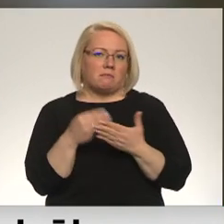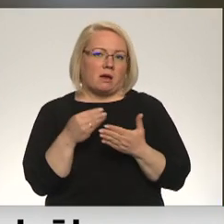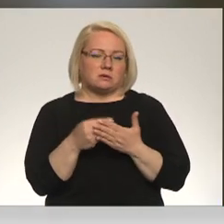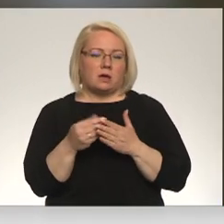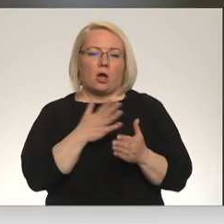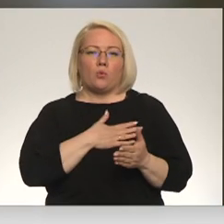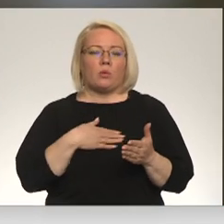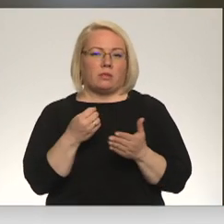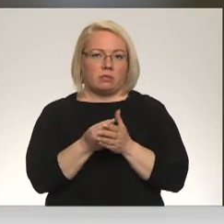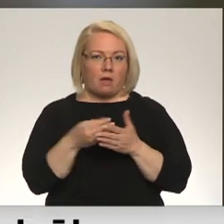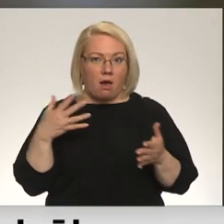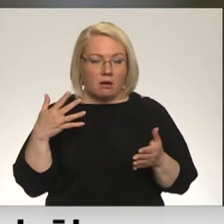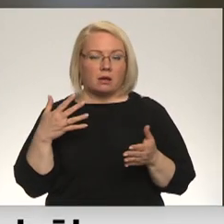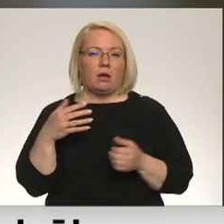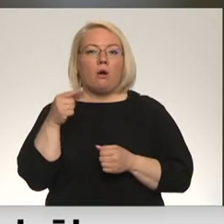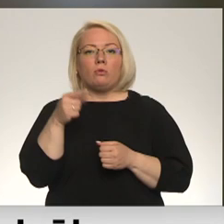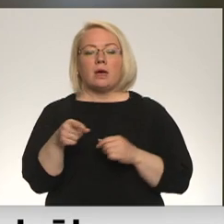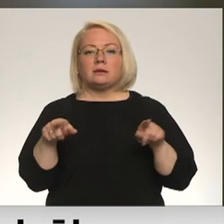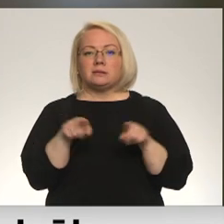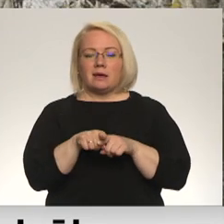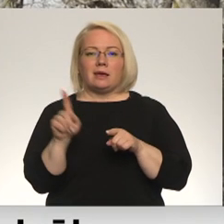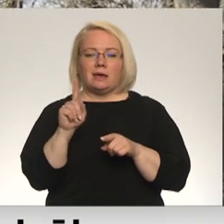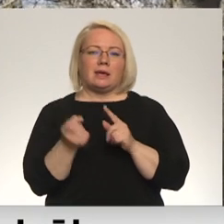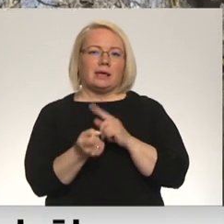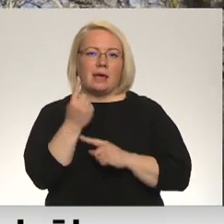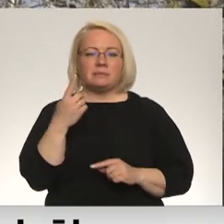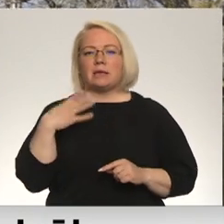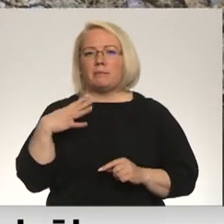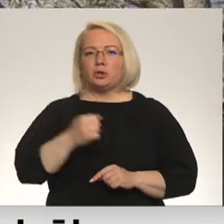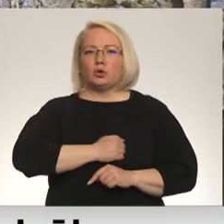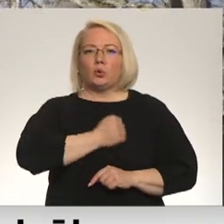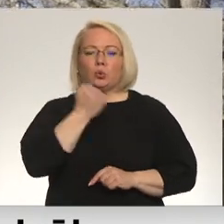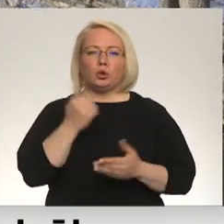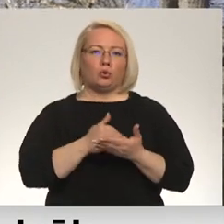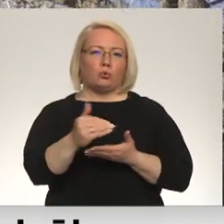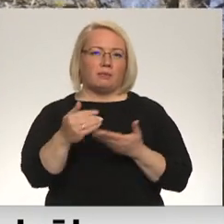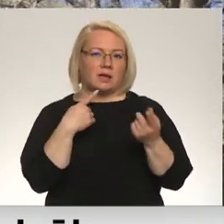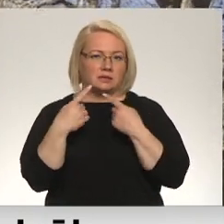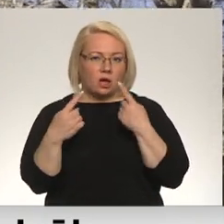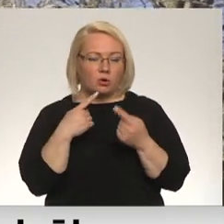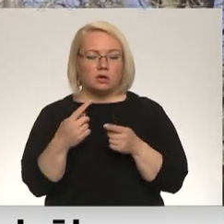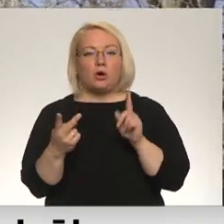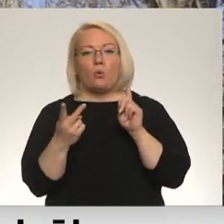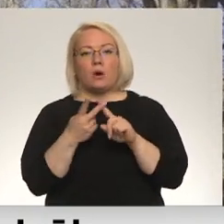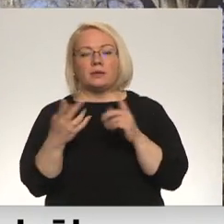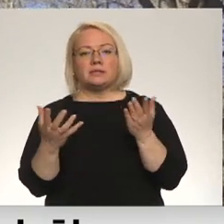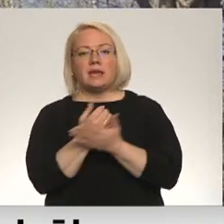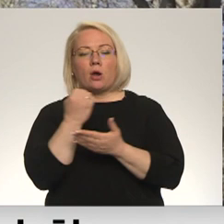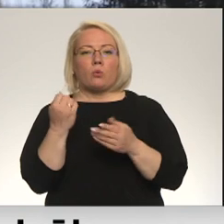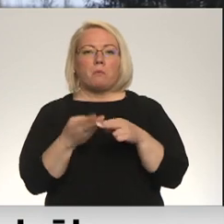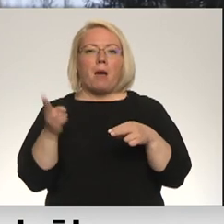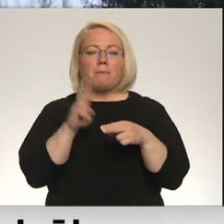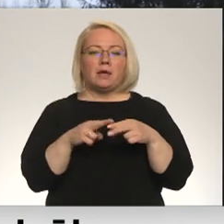ļoti dārgi. Tas arī ir viens no tiem iemesliem, kāpēc ir ļoti grūti turpināt sarunas. Otrs ir būt papildus resursus